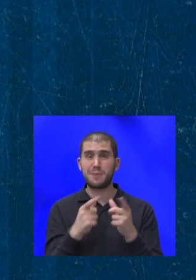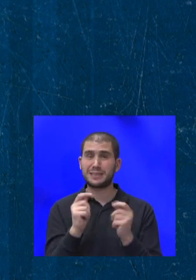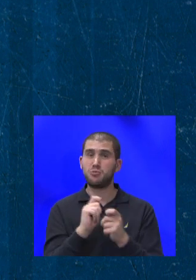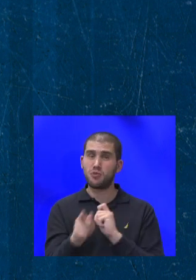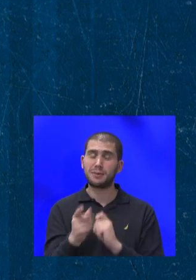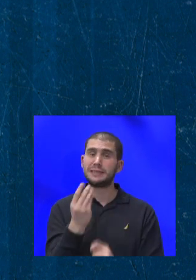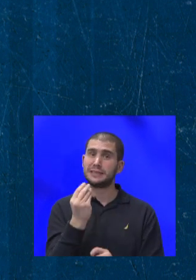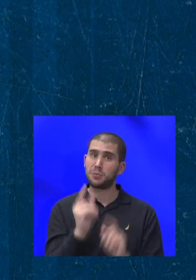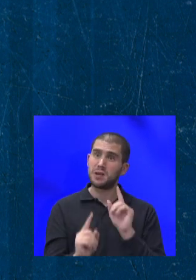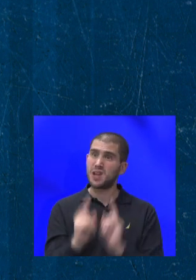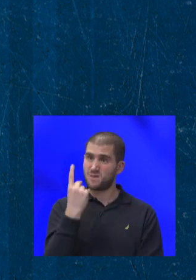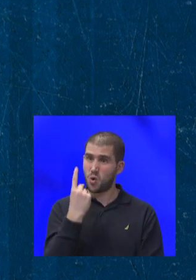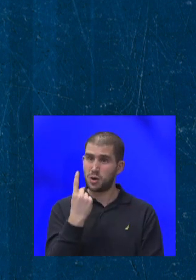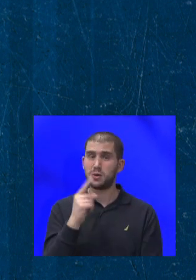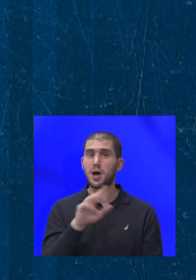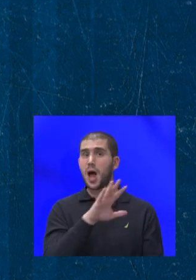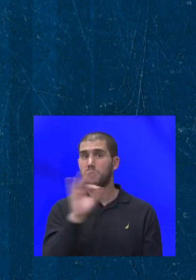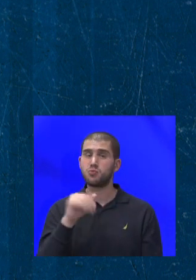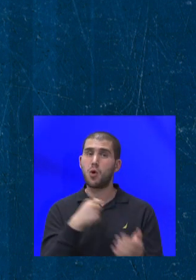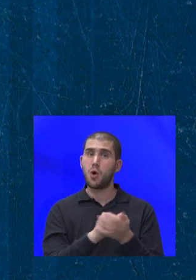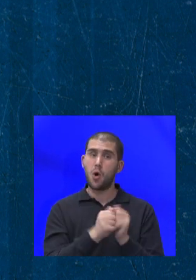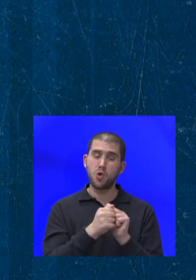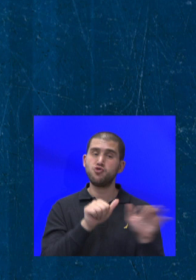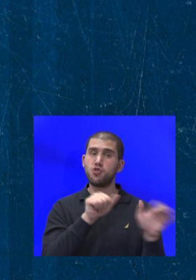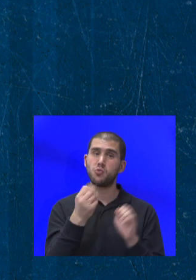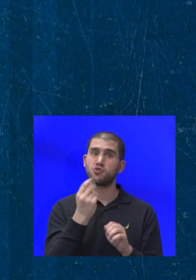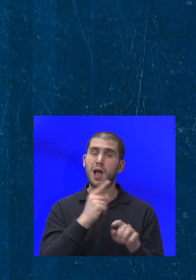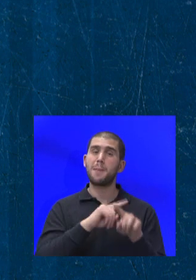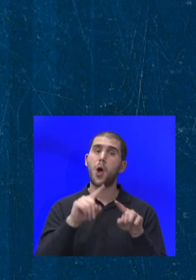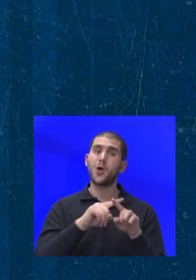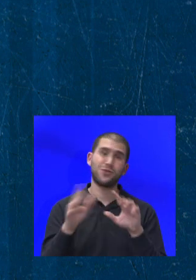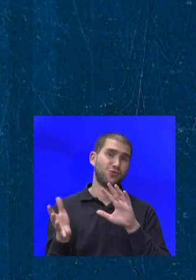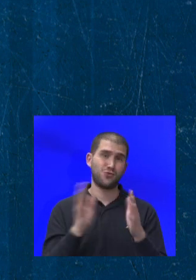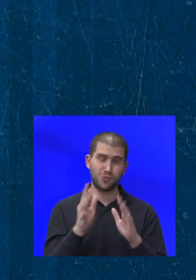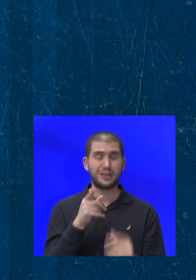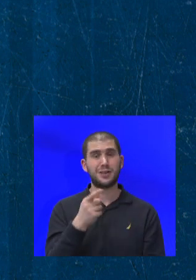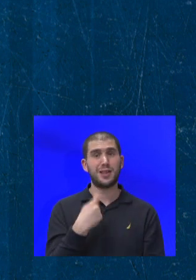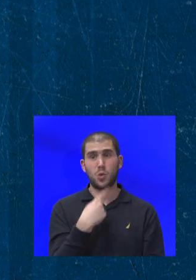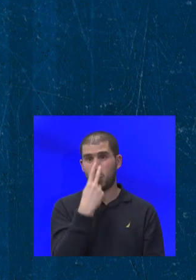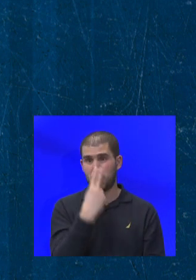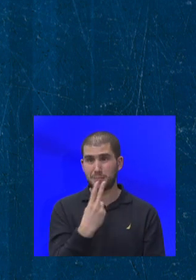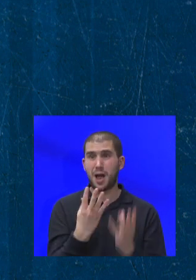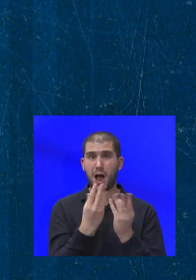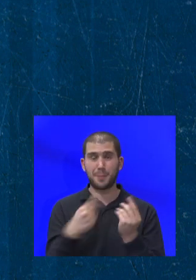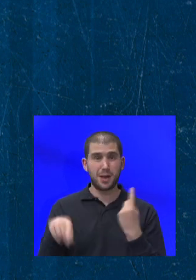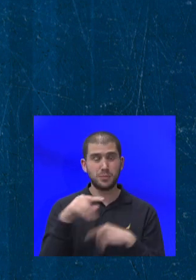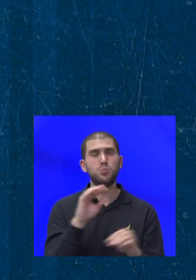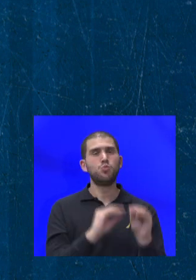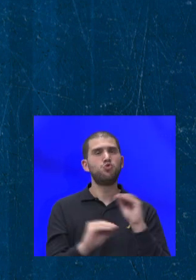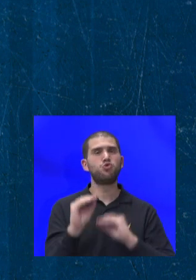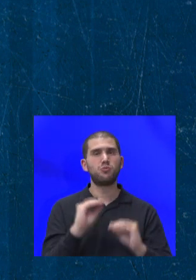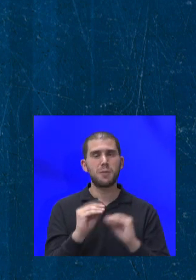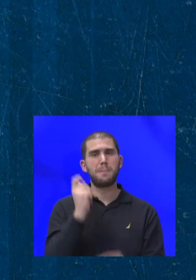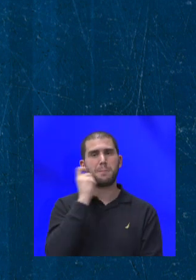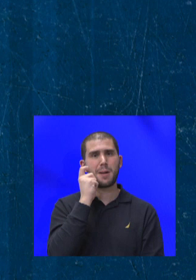בין 500 ל-600 שקלים בממוצע לחודש, כשאנחנו רואים שרבים רבים משתמשים בטלפון הסלולרי, וזה